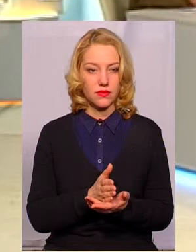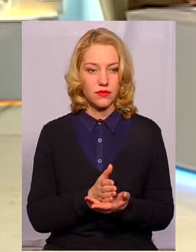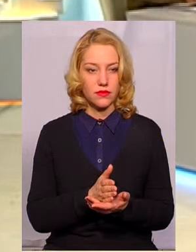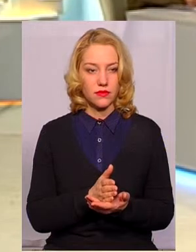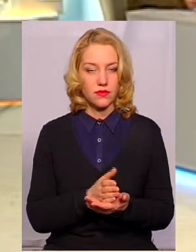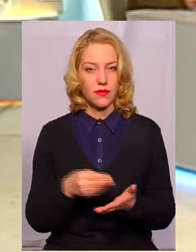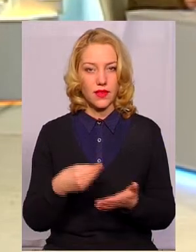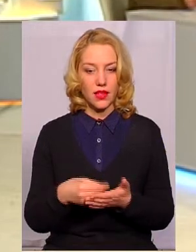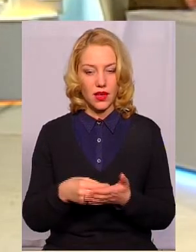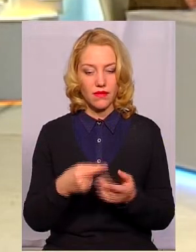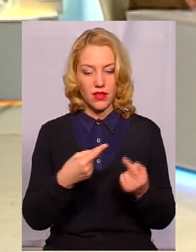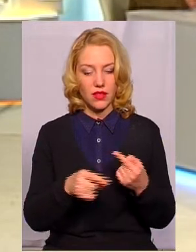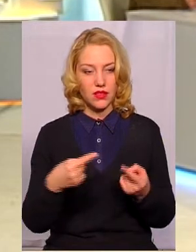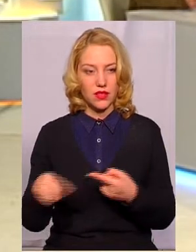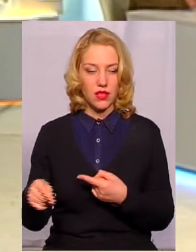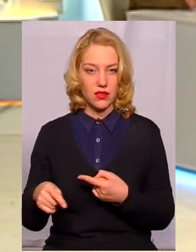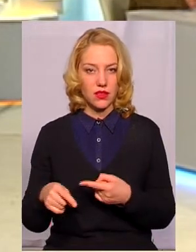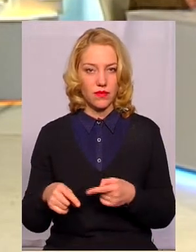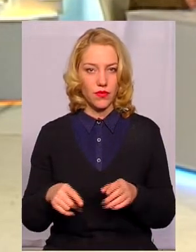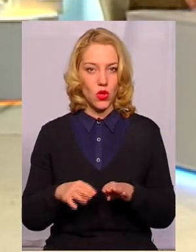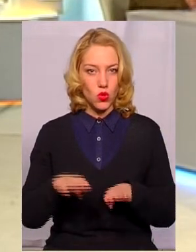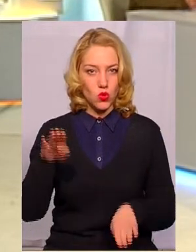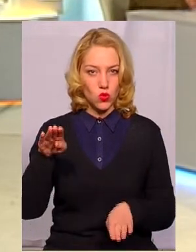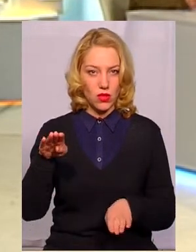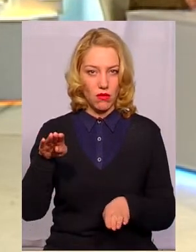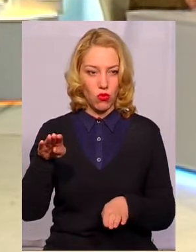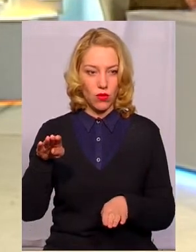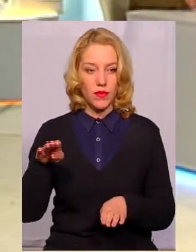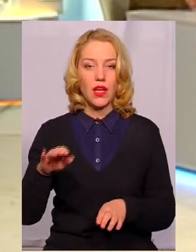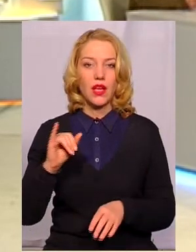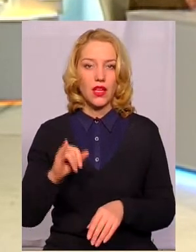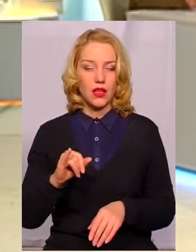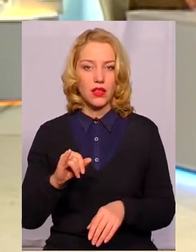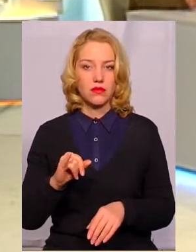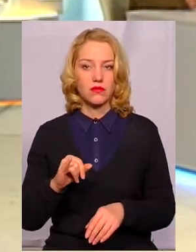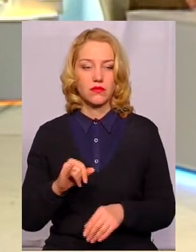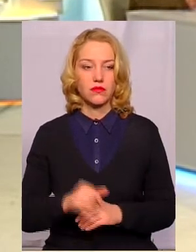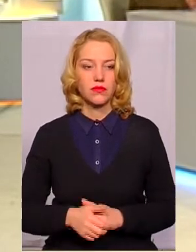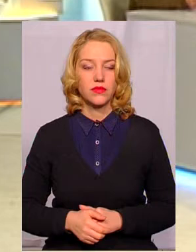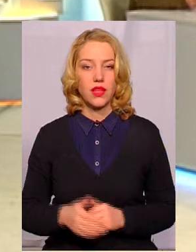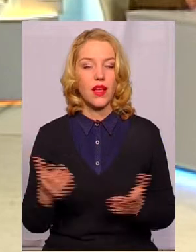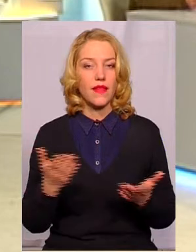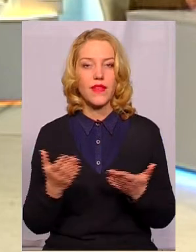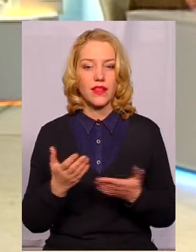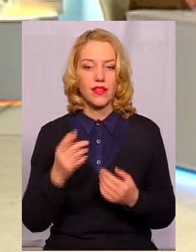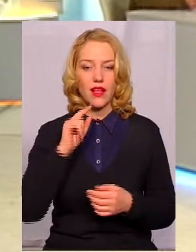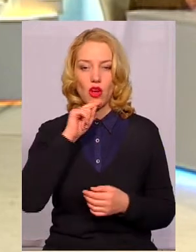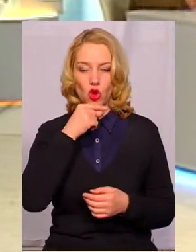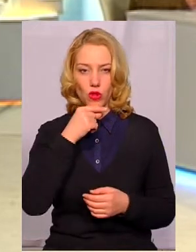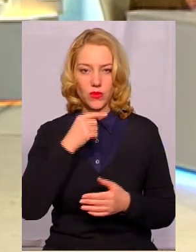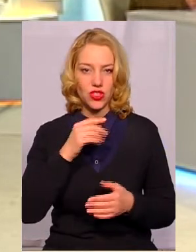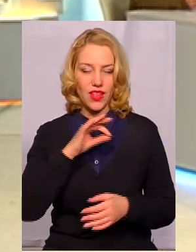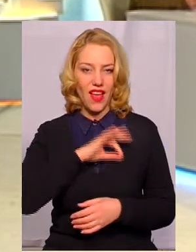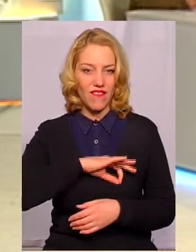Тарифи різняться досить суттєво. А який економічний